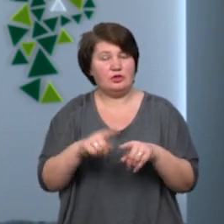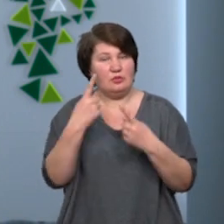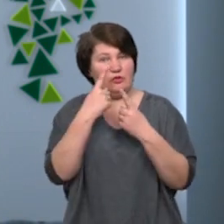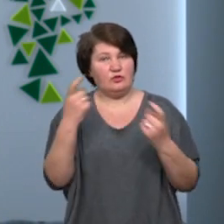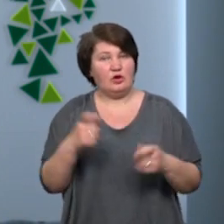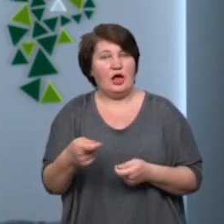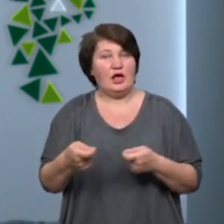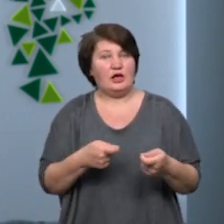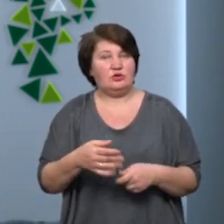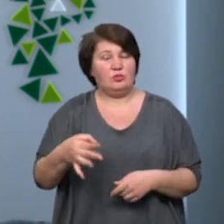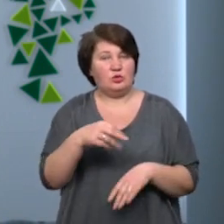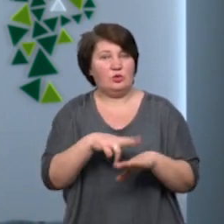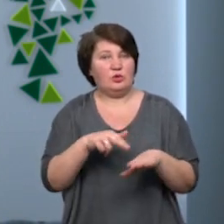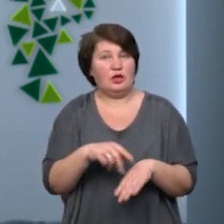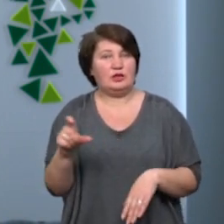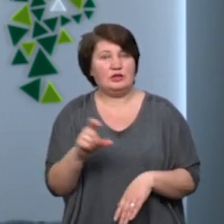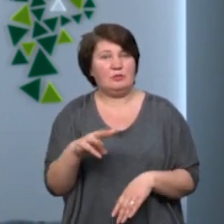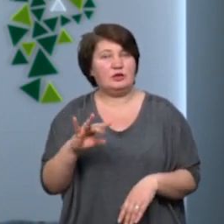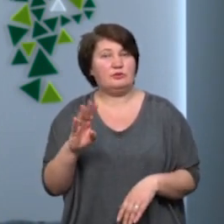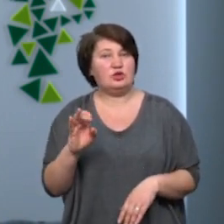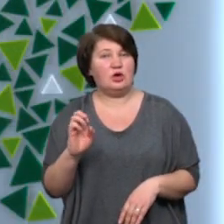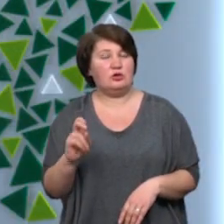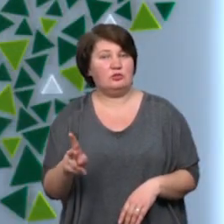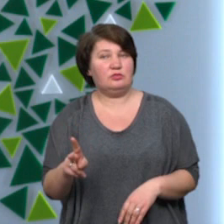речниця обласної поліції Христина Максимчак.